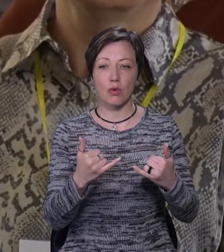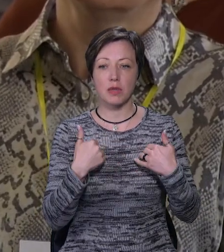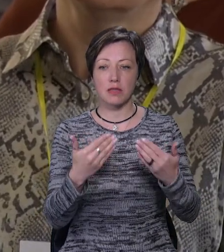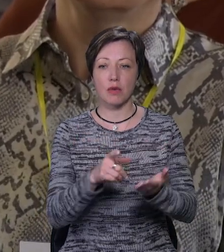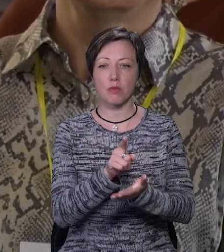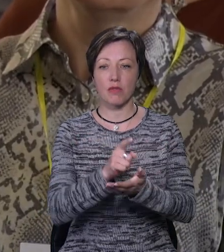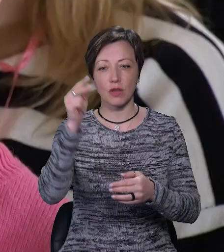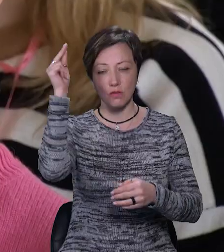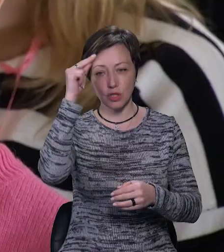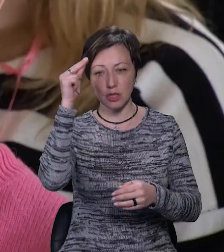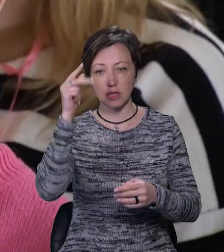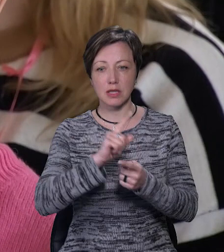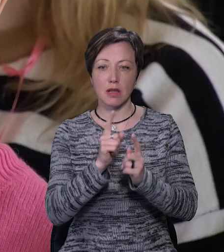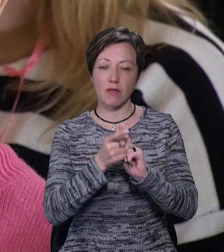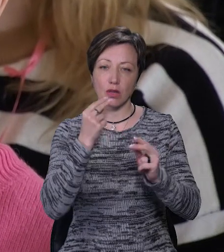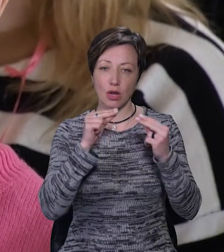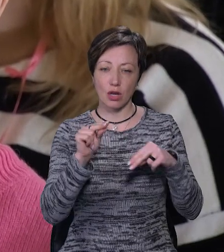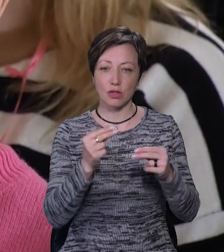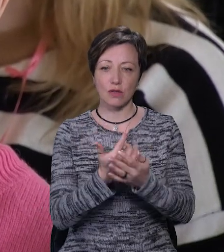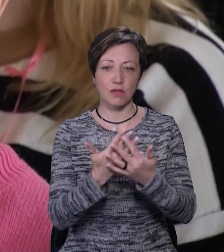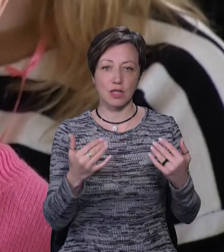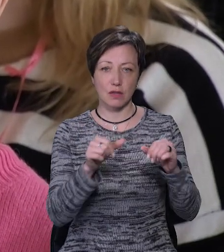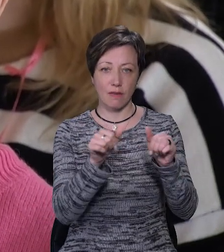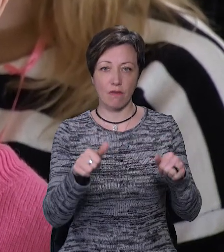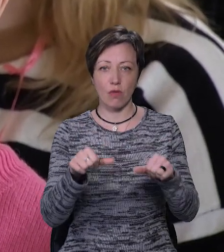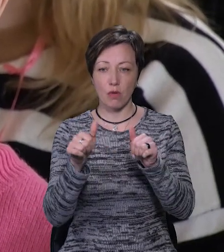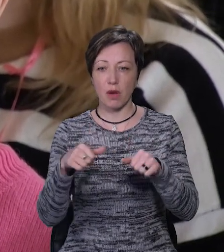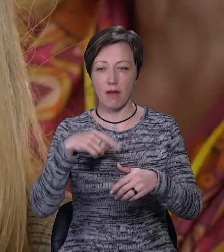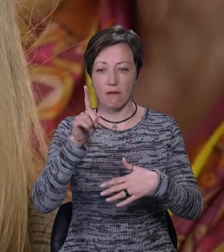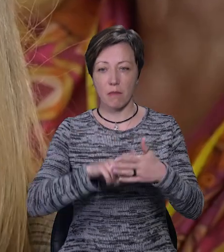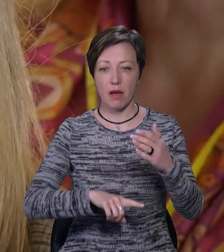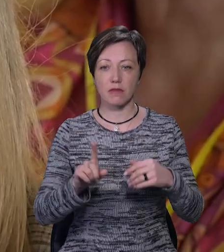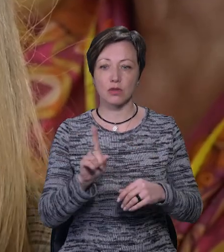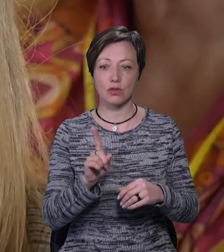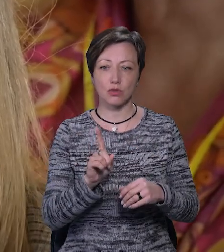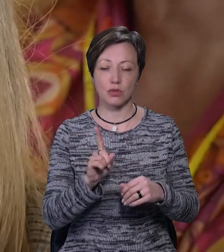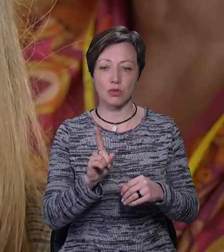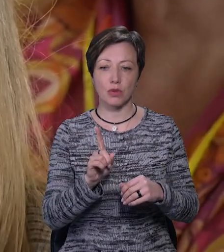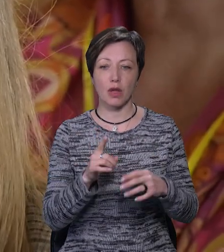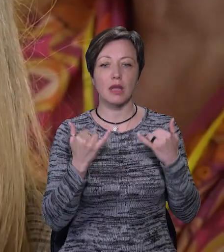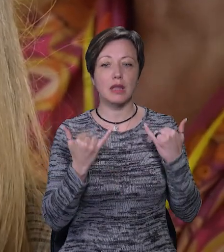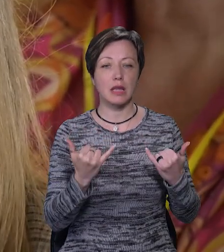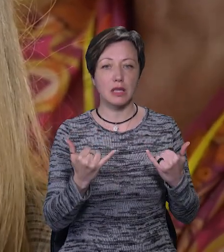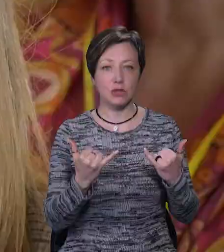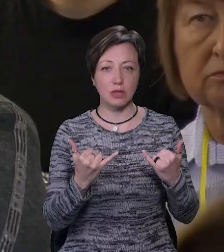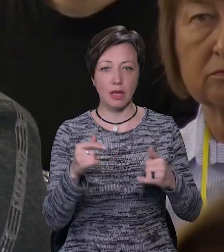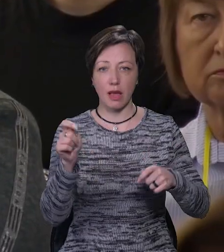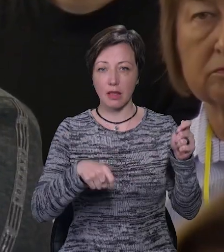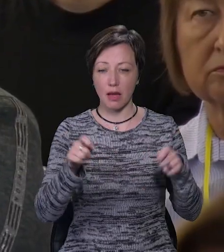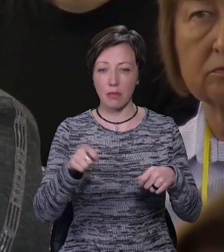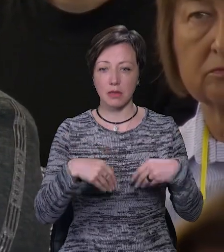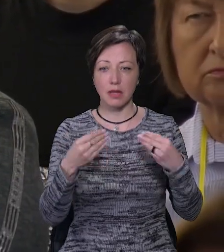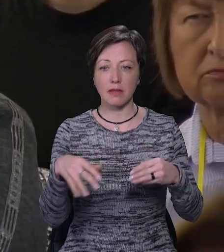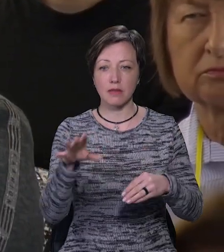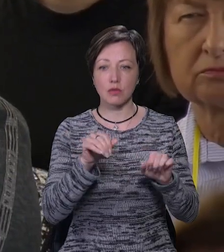повинні вчитися і ставати кращими в різних формах. Тому я впевнений, що нинішній еткемп дасть всім